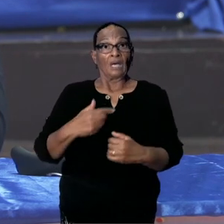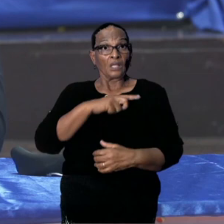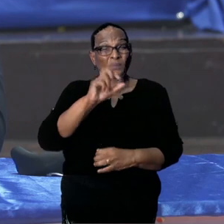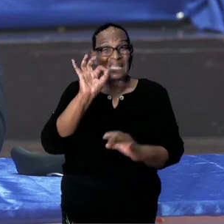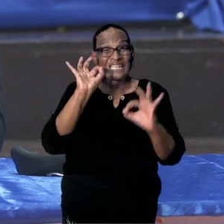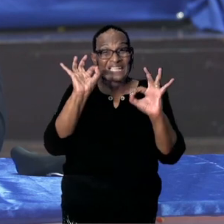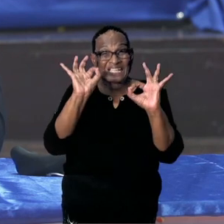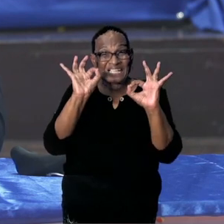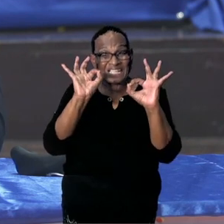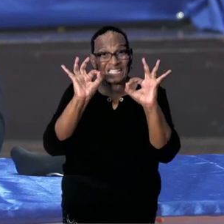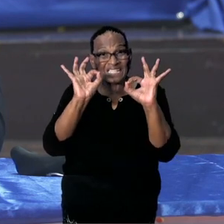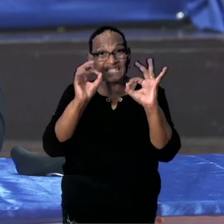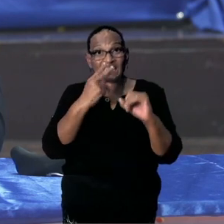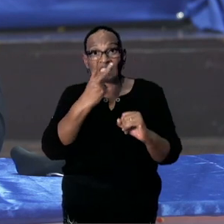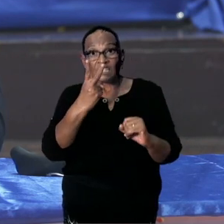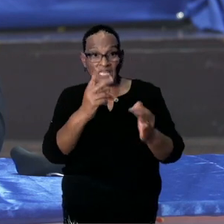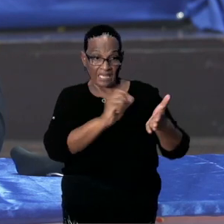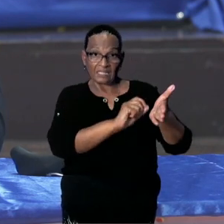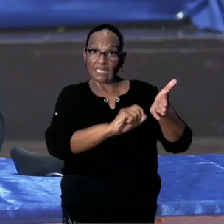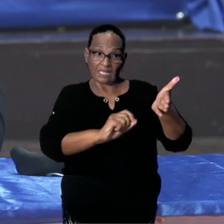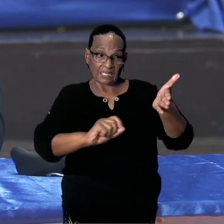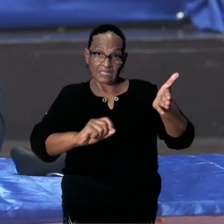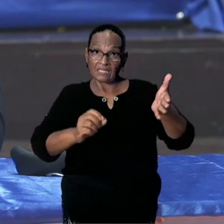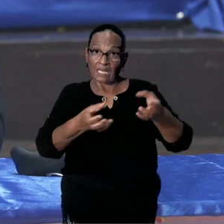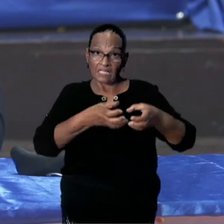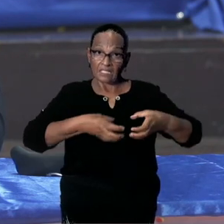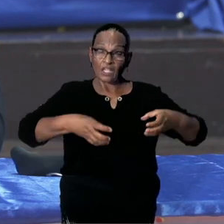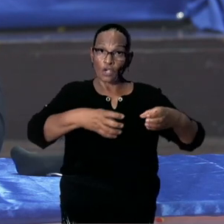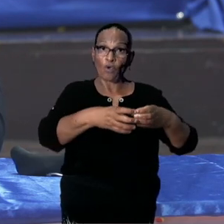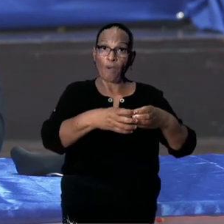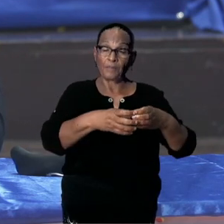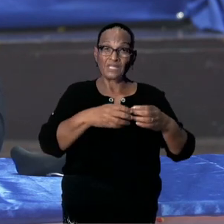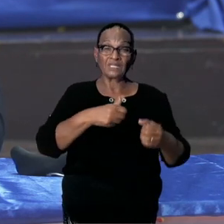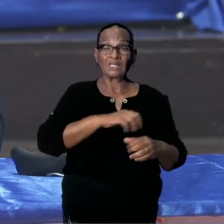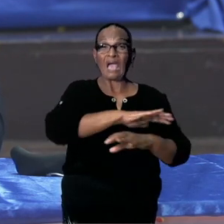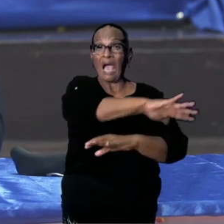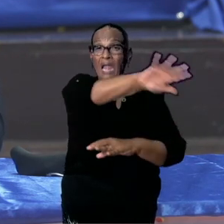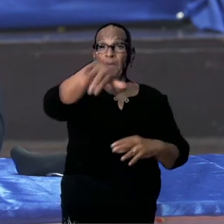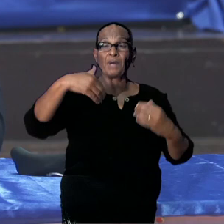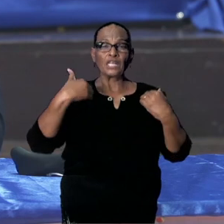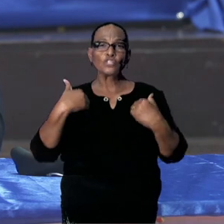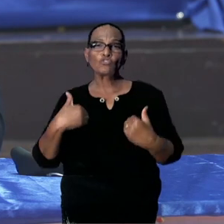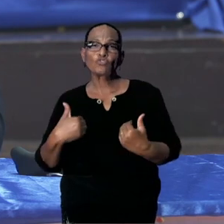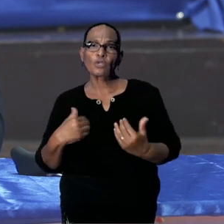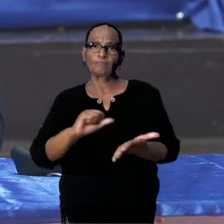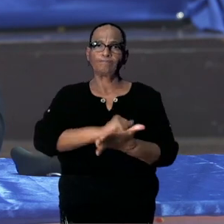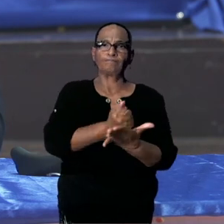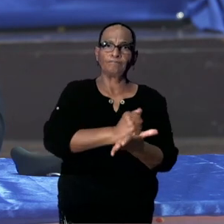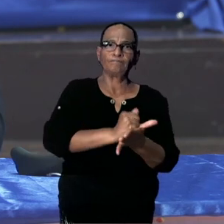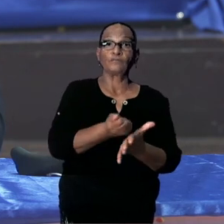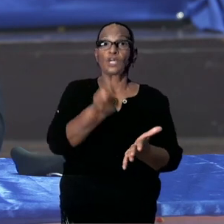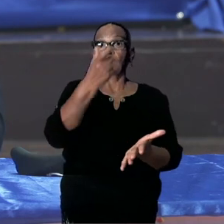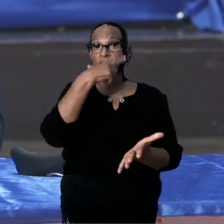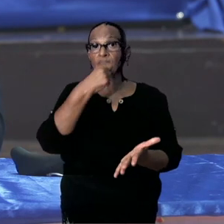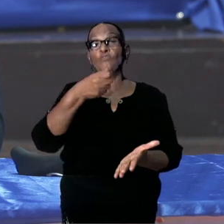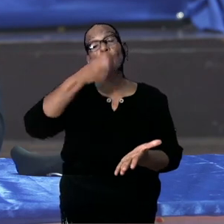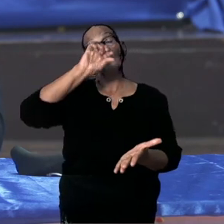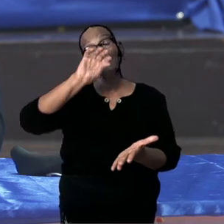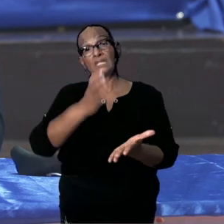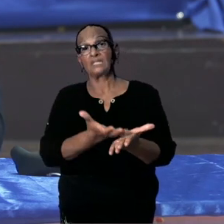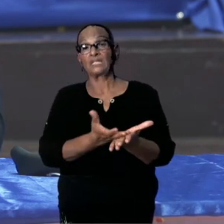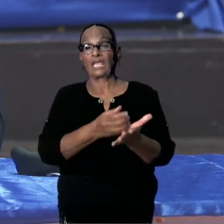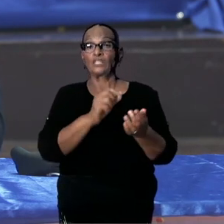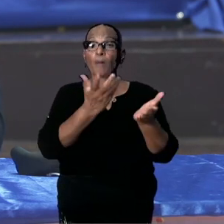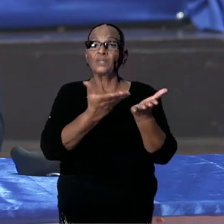zijn. En de registratiecommissie vragen om alle in Suriname gebruikte geneesmiddelen. Voor ons te toetsen op de